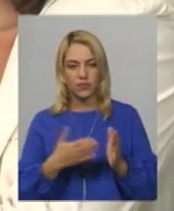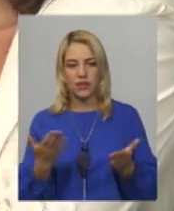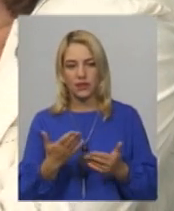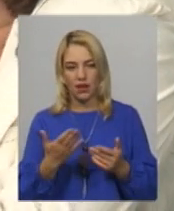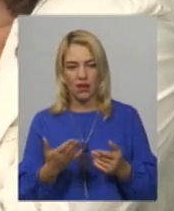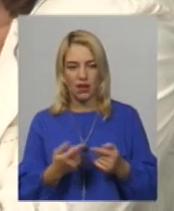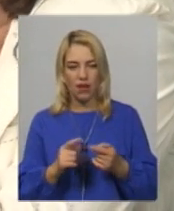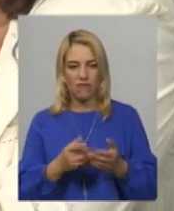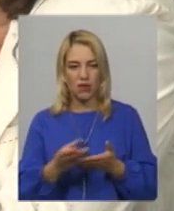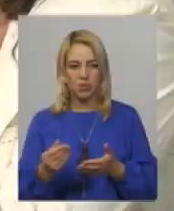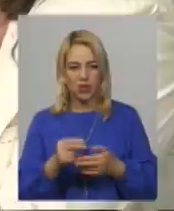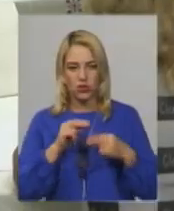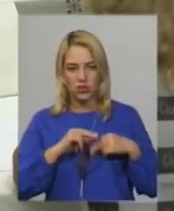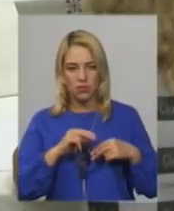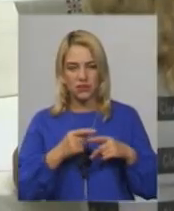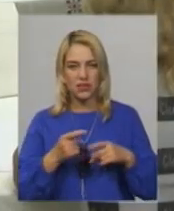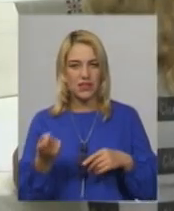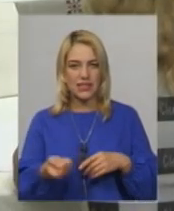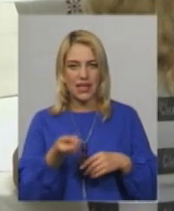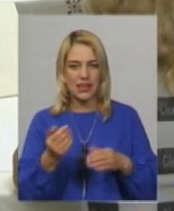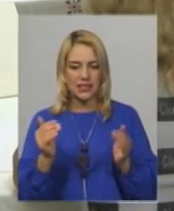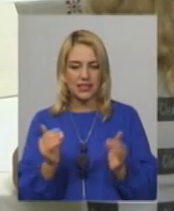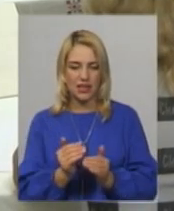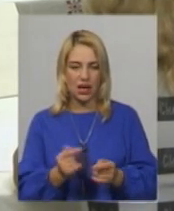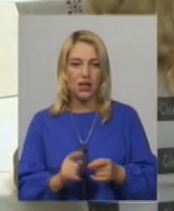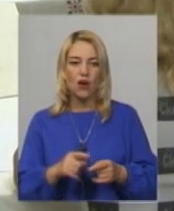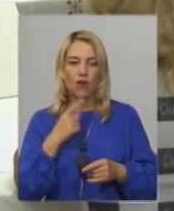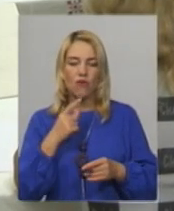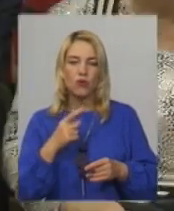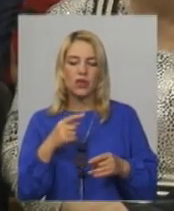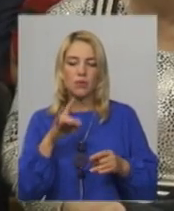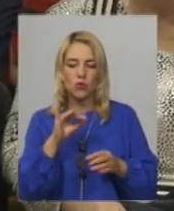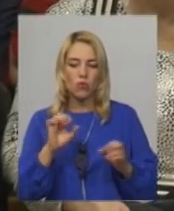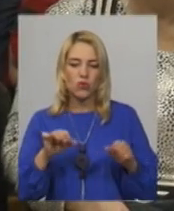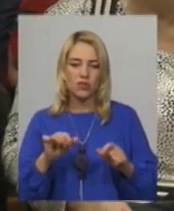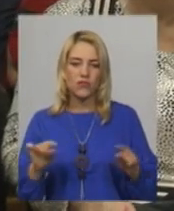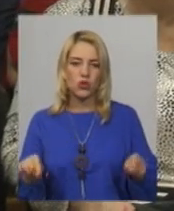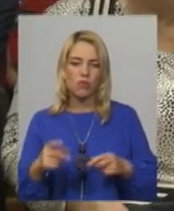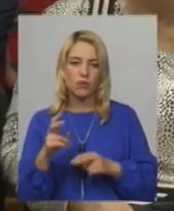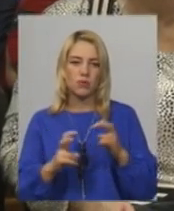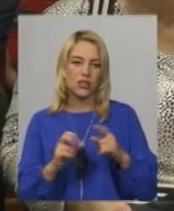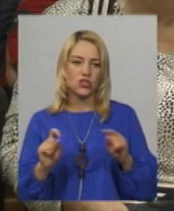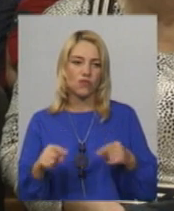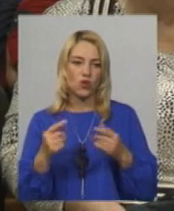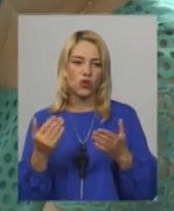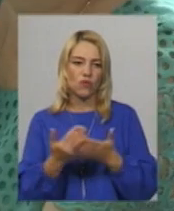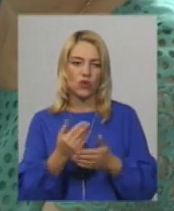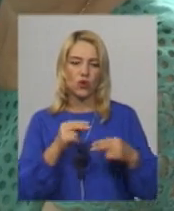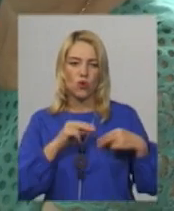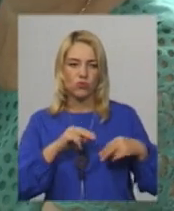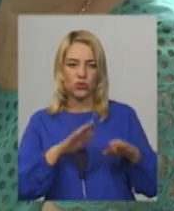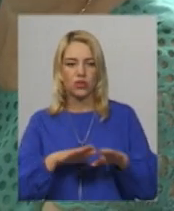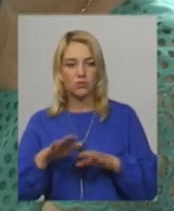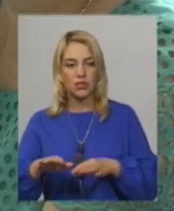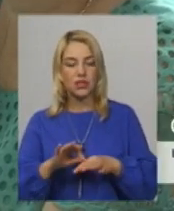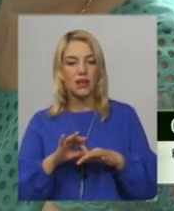виплачується працівникам, вона за низка. Під час зустрічі говорили про можливості відновлення підприємства та створення нових робочих місць. Введення